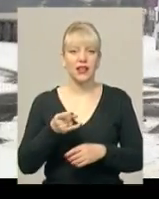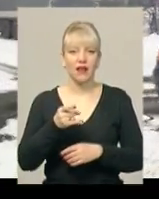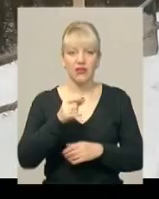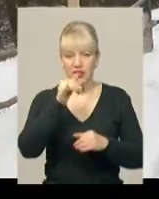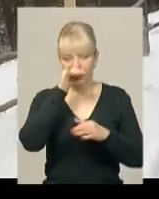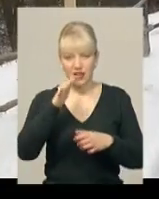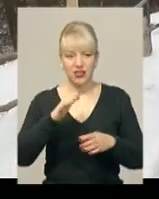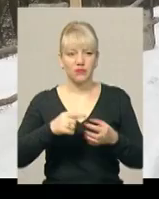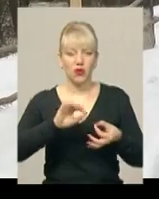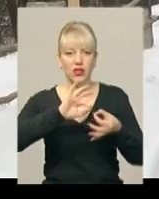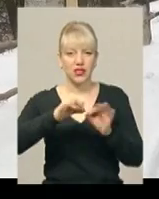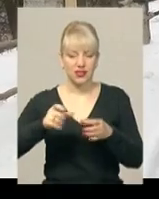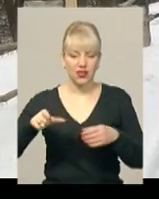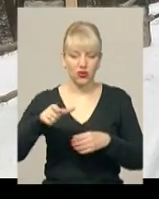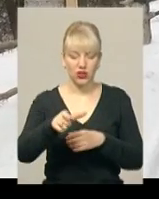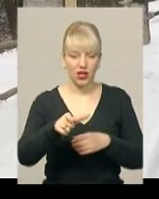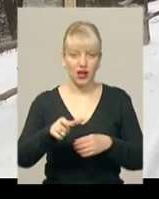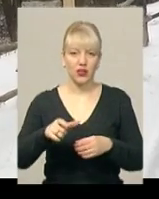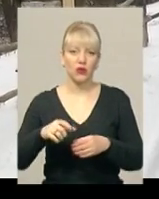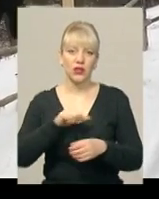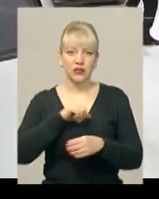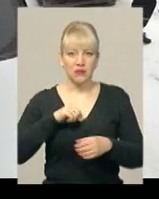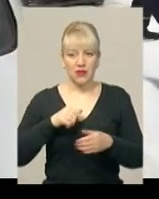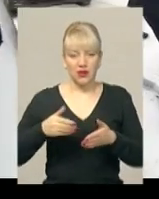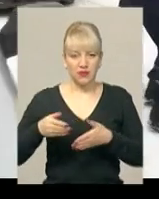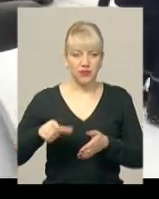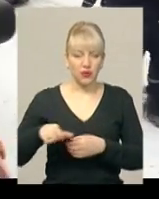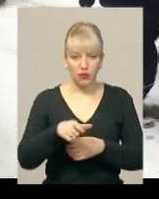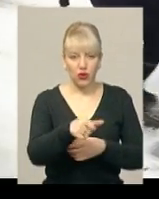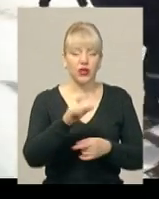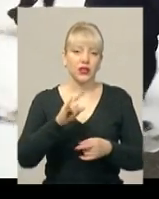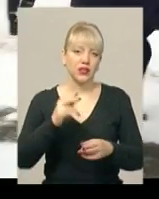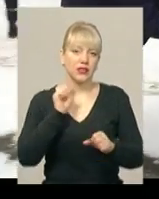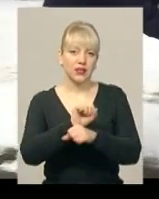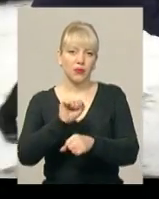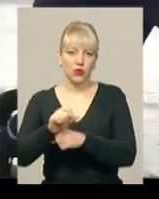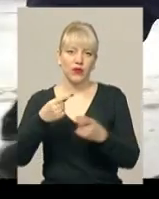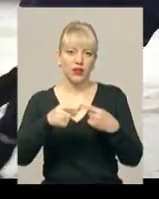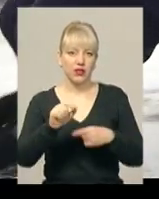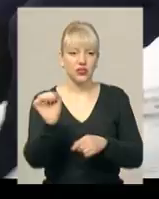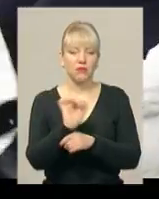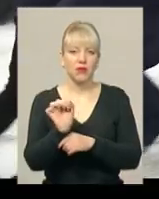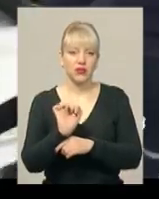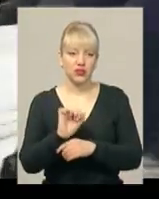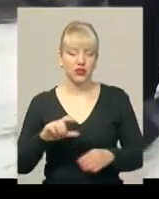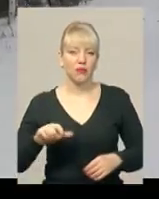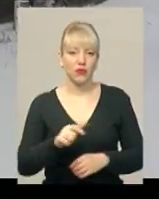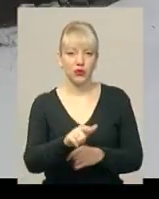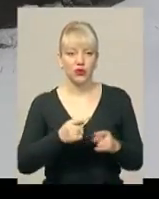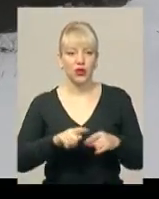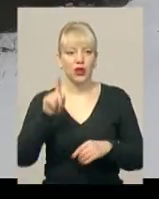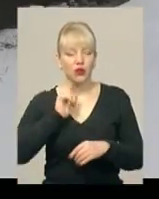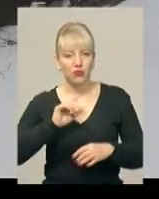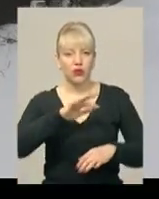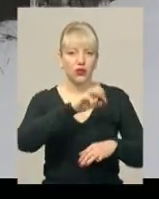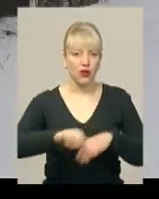складну ділянку шляху та заблокувала проїзд понад двом десяткам інших вантажівок в обох напрямках. Доки надзвичайники розтягували